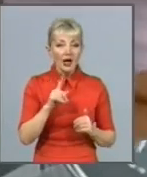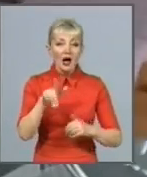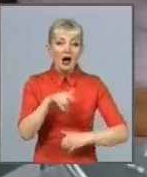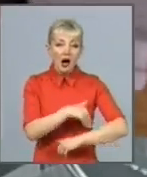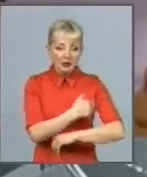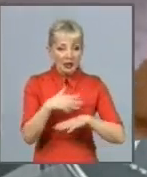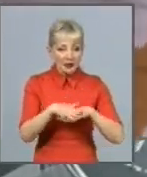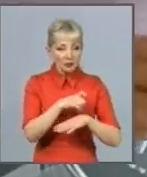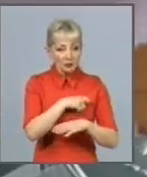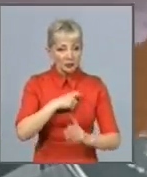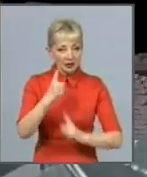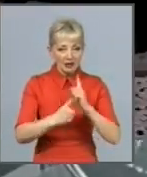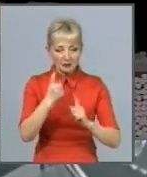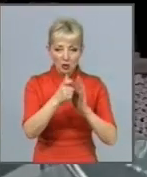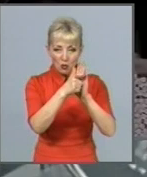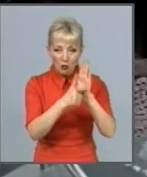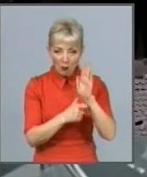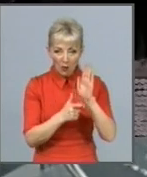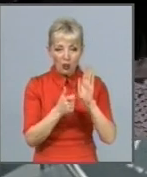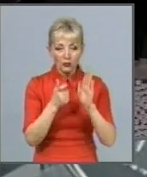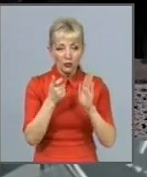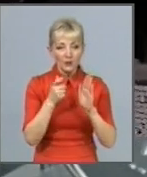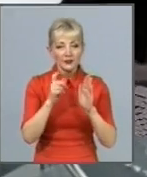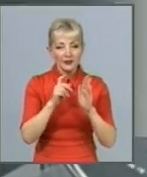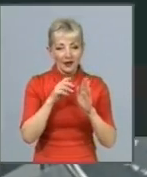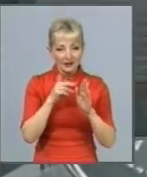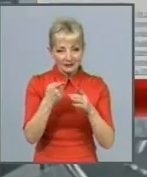тютюнових виробів, зробивши її менш привабливою.